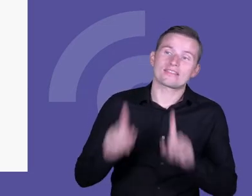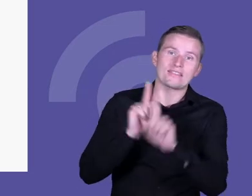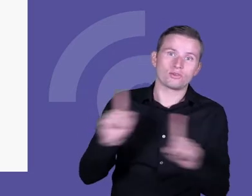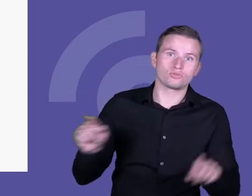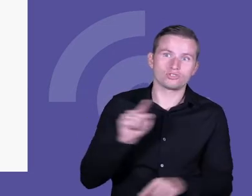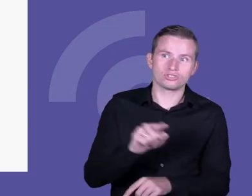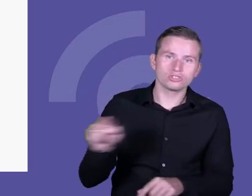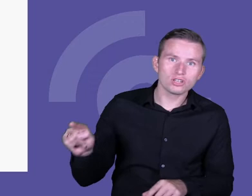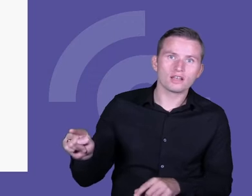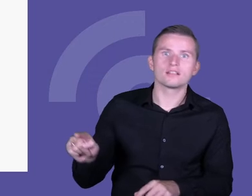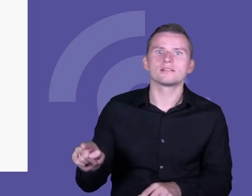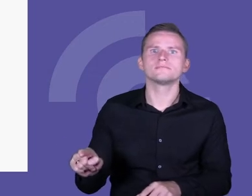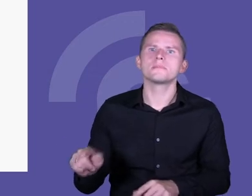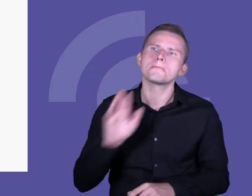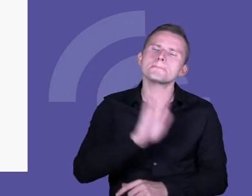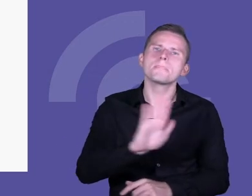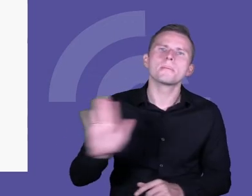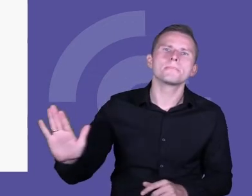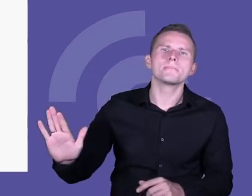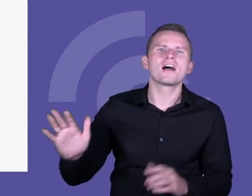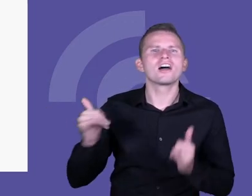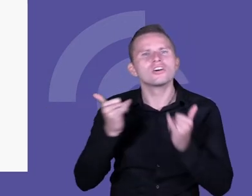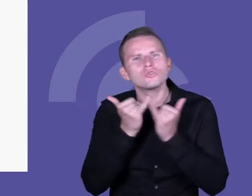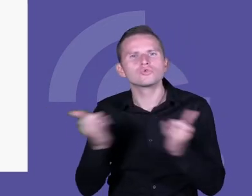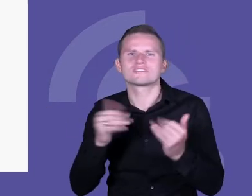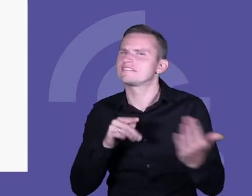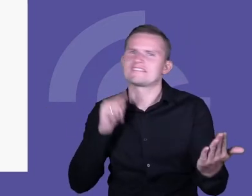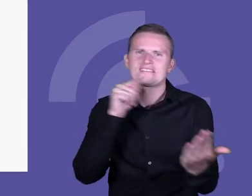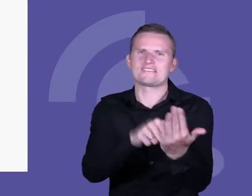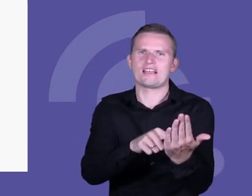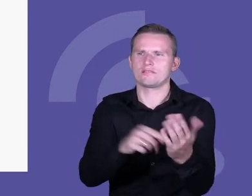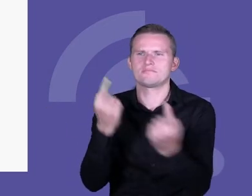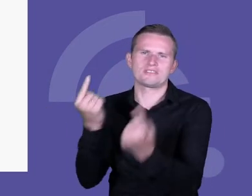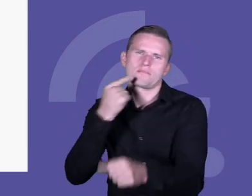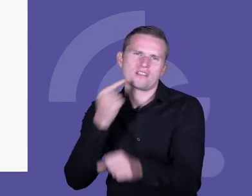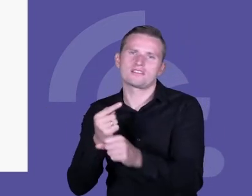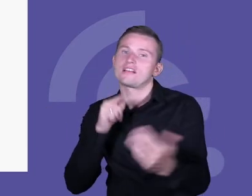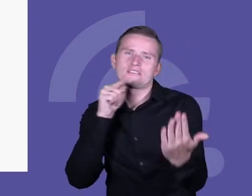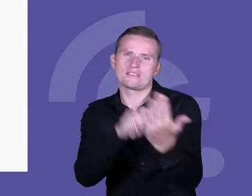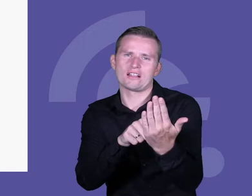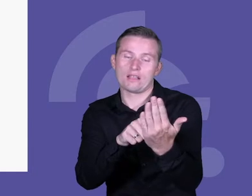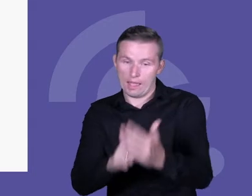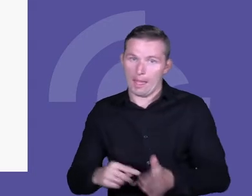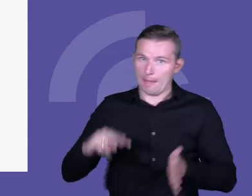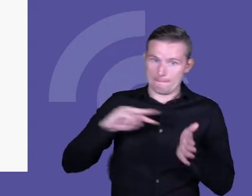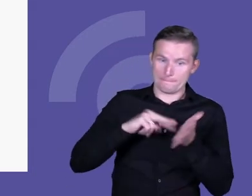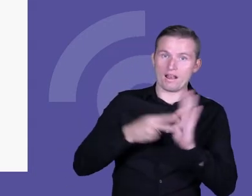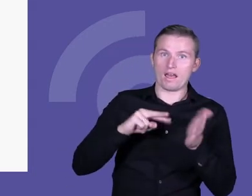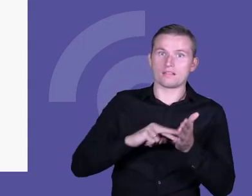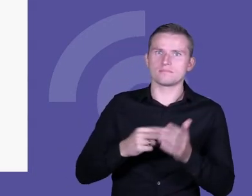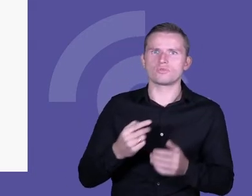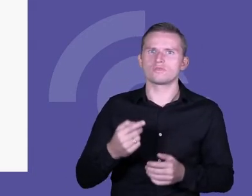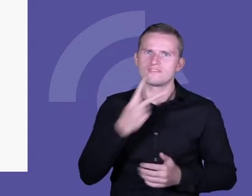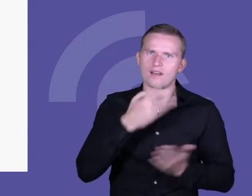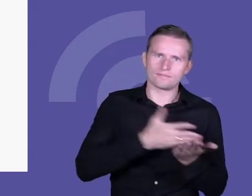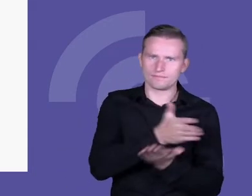nauczyciele, nauczycielki mieli określony, konkretny cel, który sobie wyznaczali. To planowanie przebiegało dwupłaszczyznowo. Było